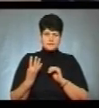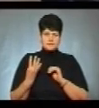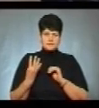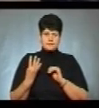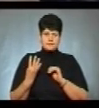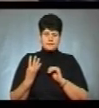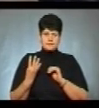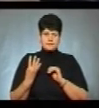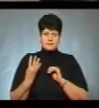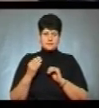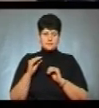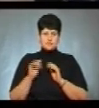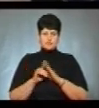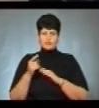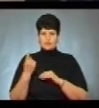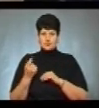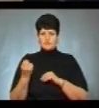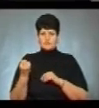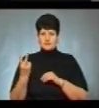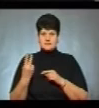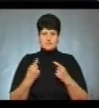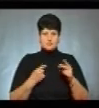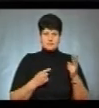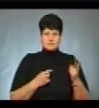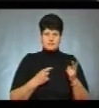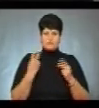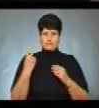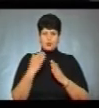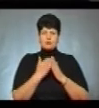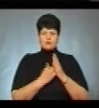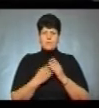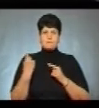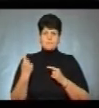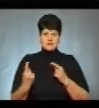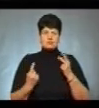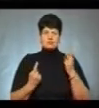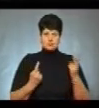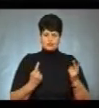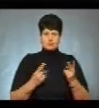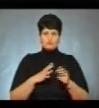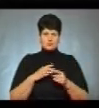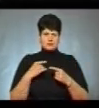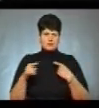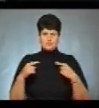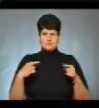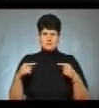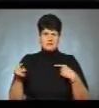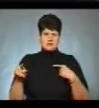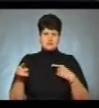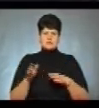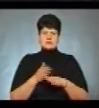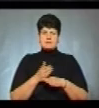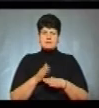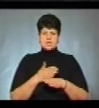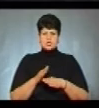одному 12, в іншому 2. В двох протоколах, в першому і в другому екземплярі, були розбіжноці між...